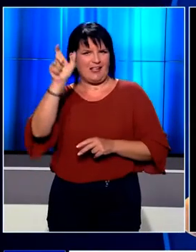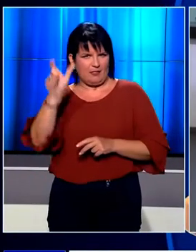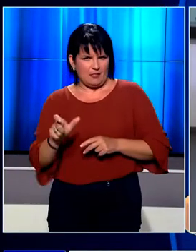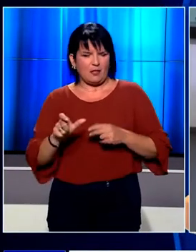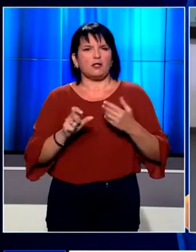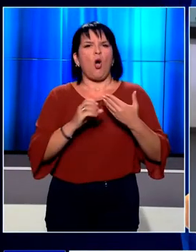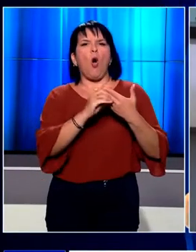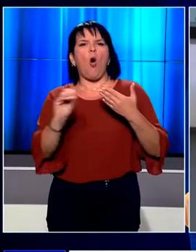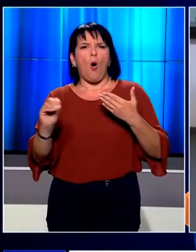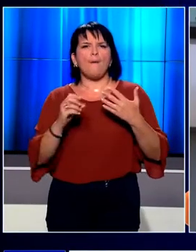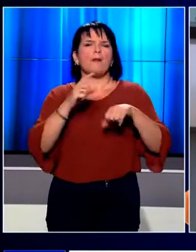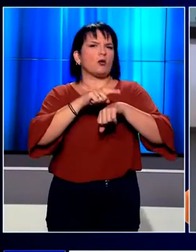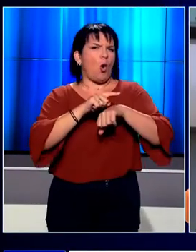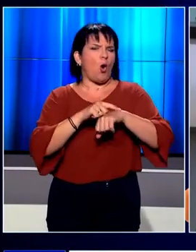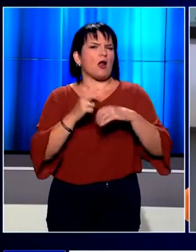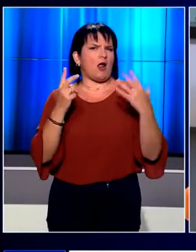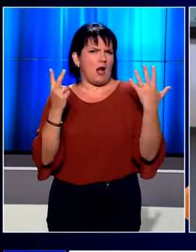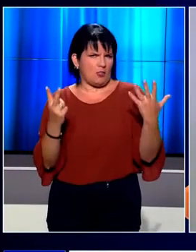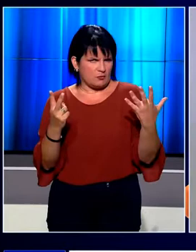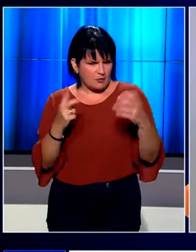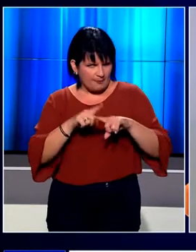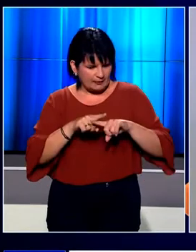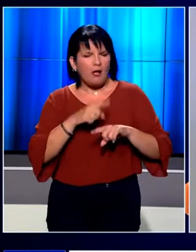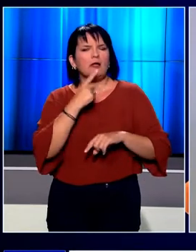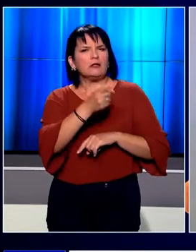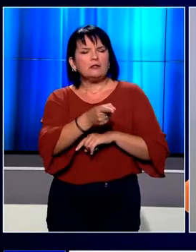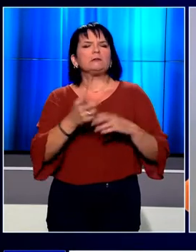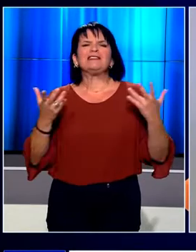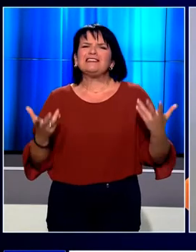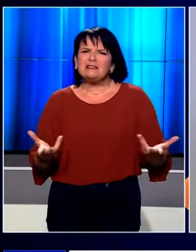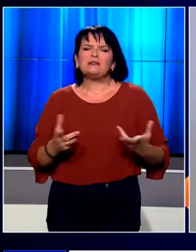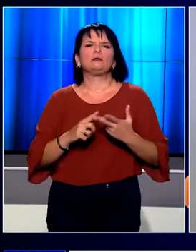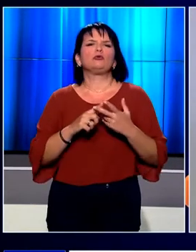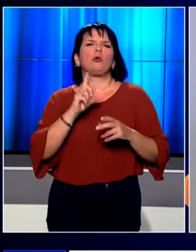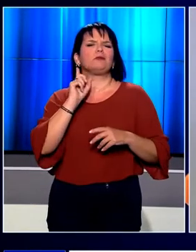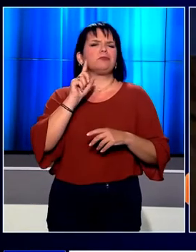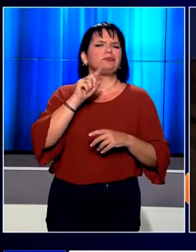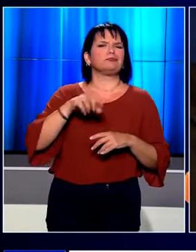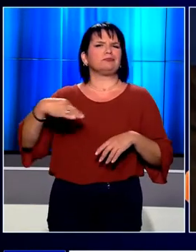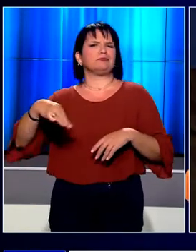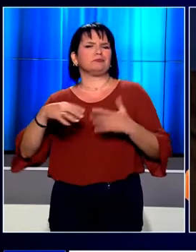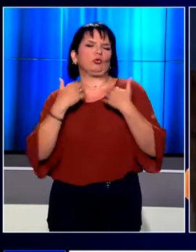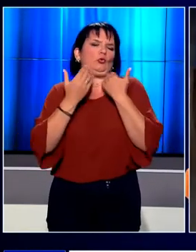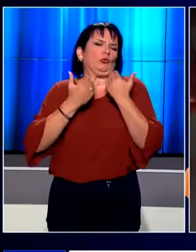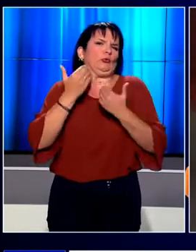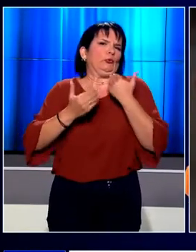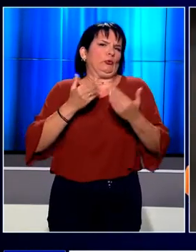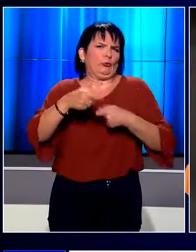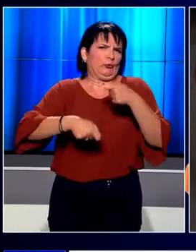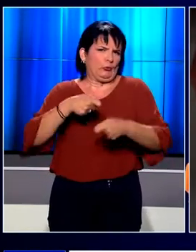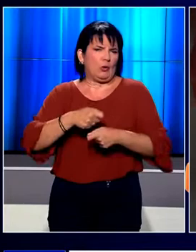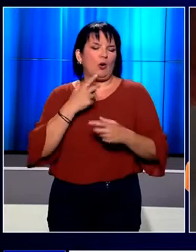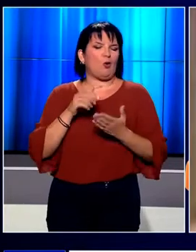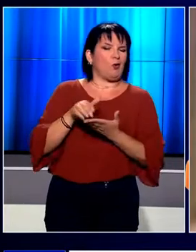μιλώντας στην εκπομπή Ώρα Ελλάδος 7, καταναλωτές με χρέη προς τη ΔΕΗ παριστάνουν τους αναξιοπαθούντες προκειμένου να αποφύγουν τη